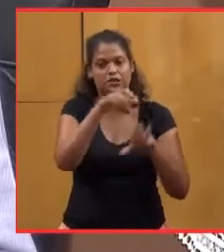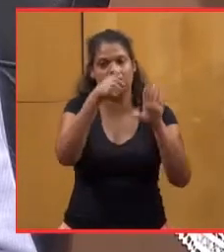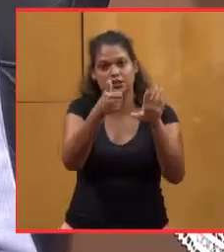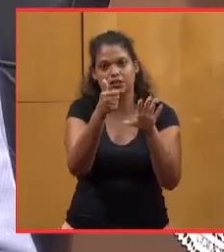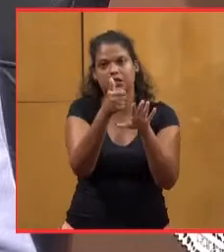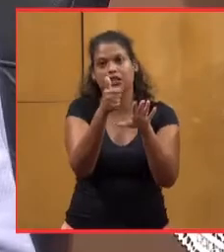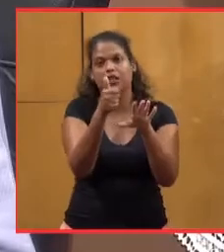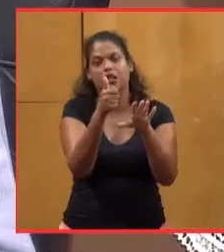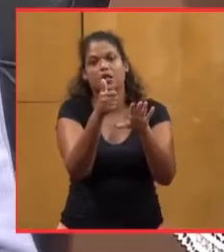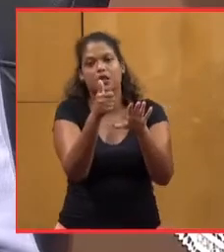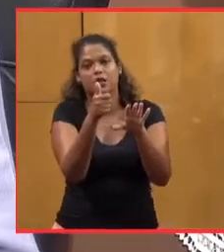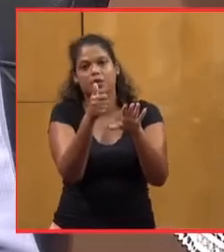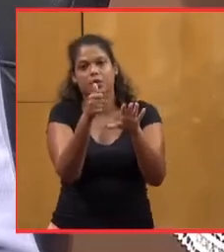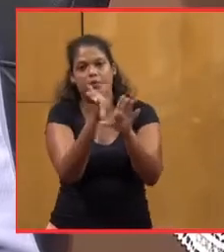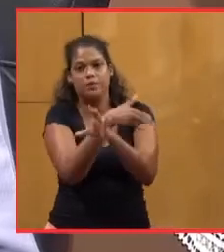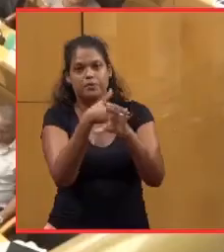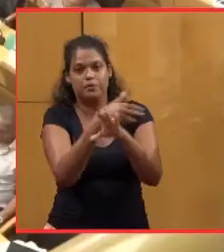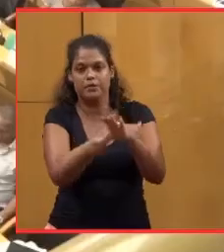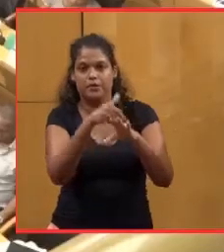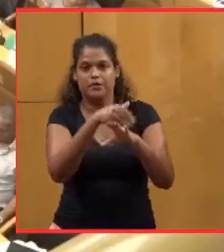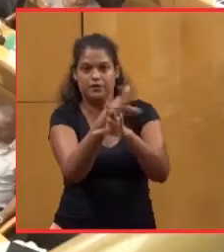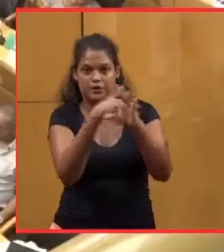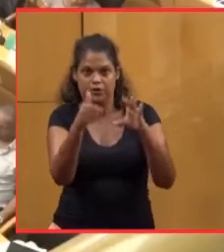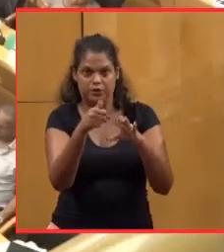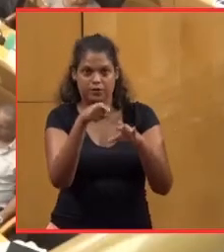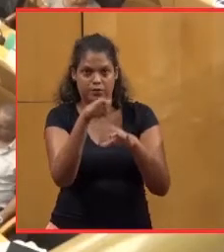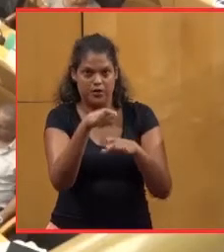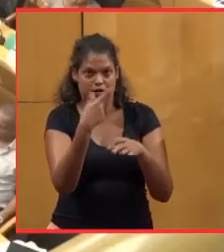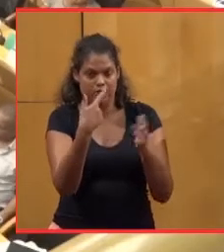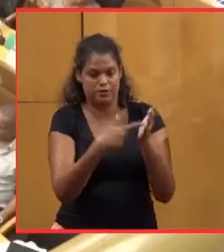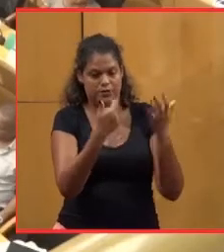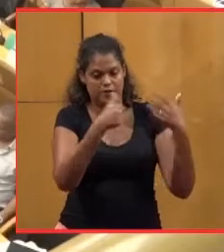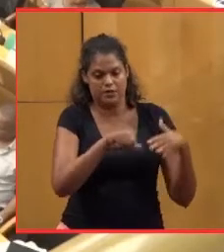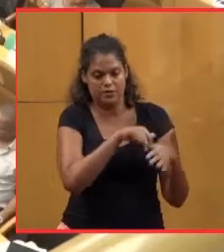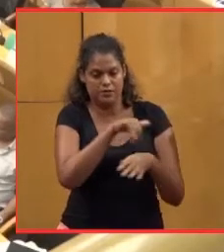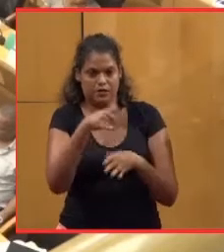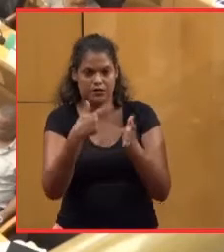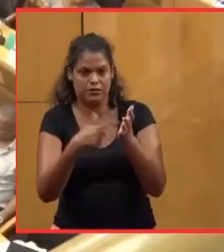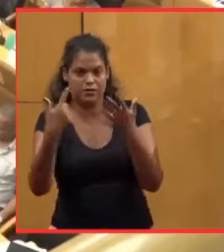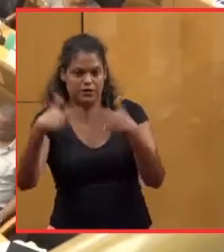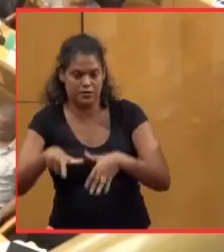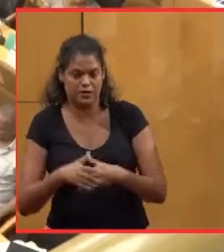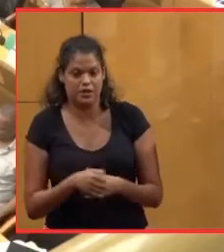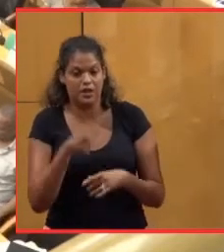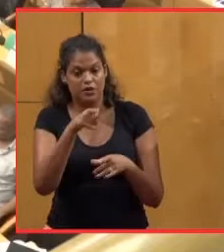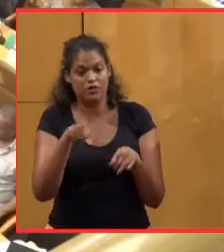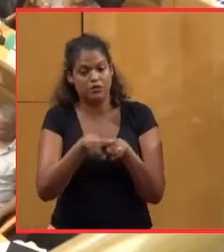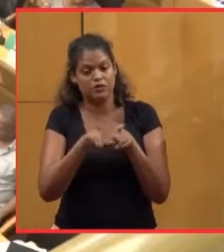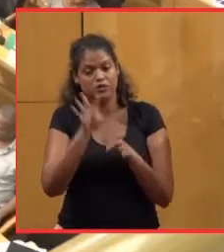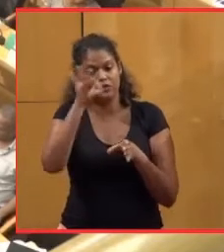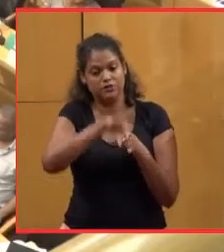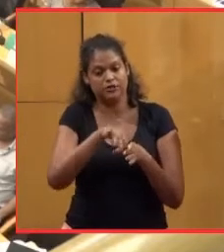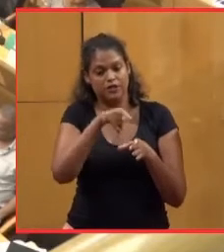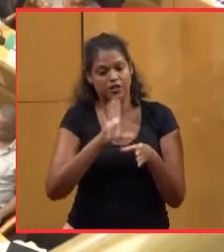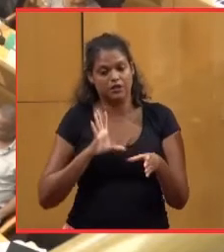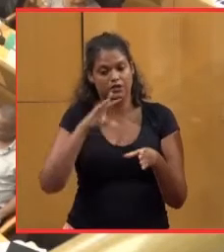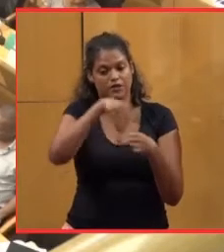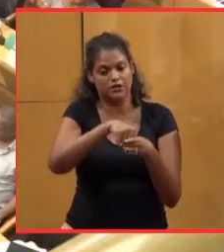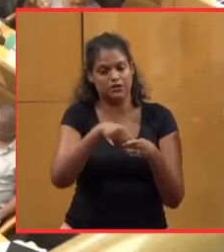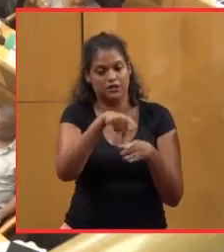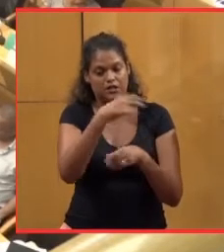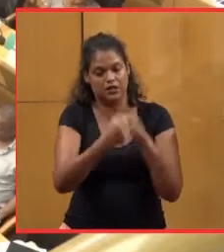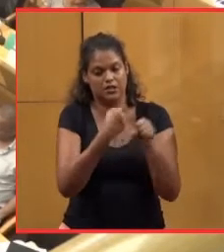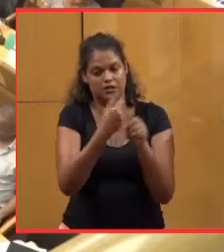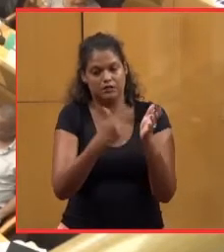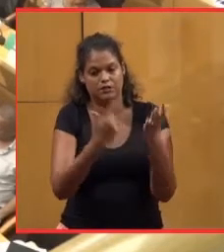'investissement de 2016 à 2017. Et dans le prolongement, vous avez voté un investissement en 2017